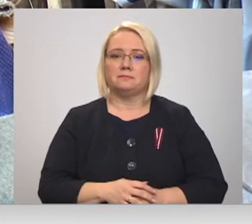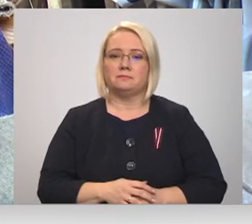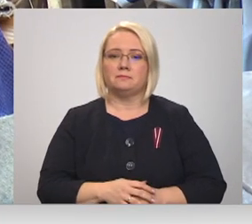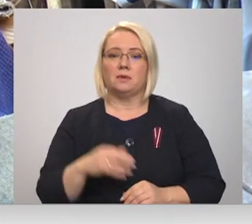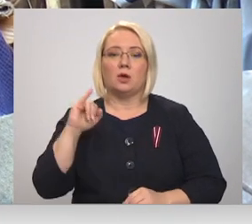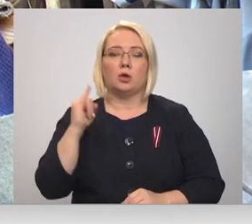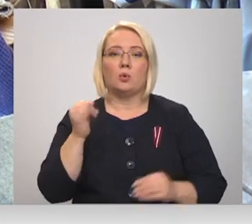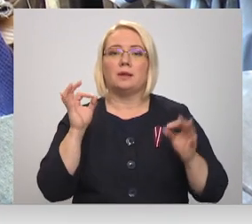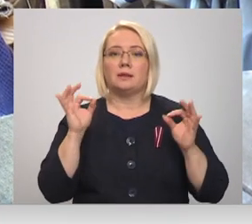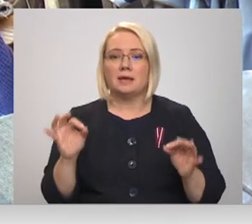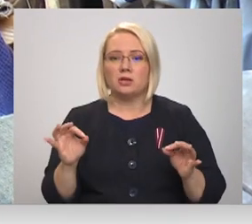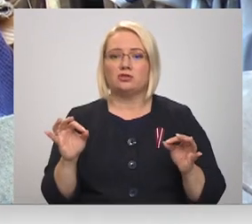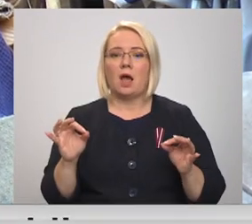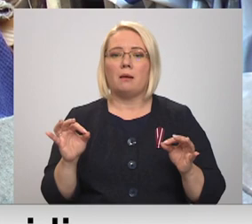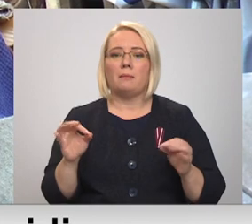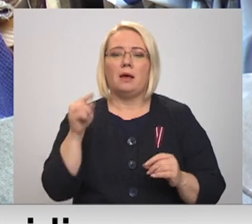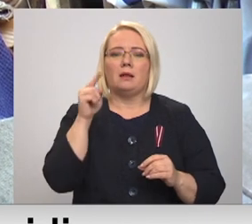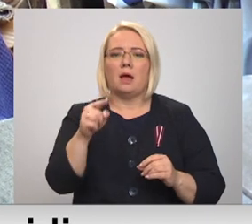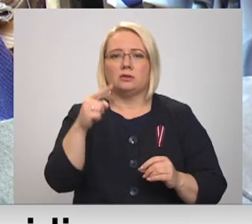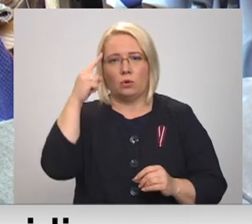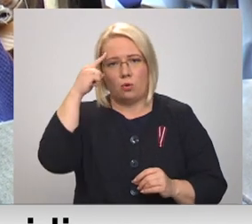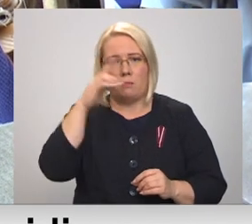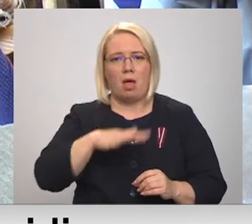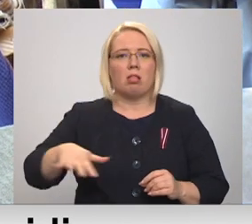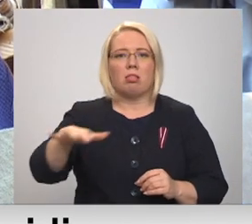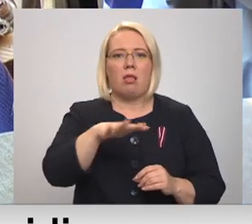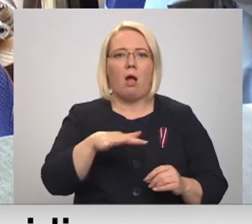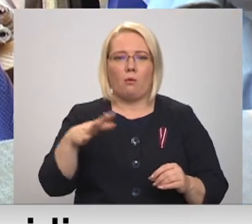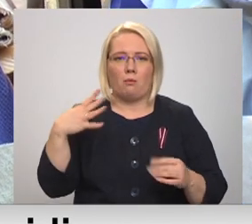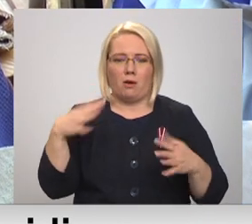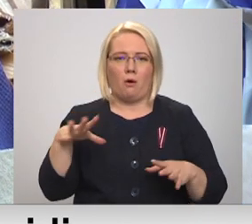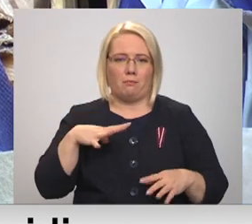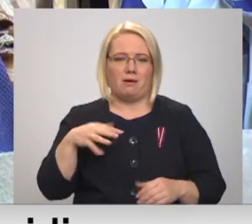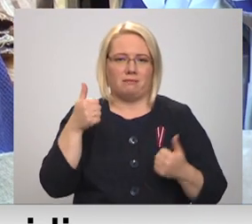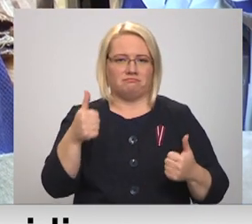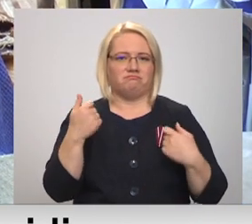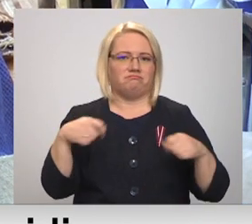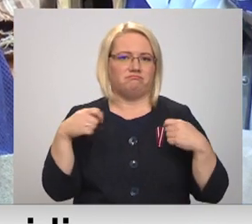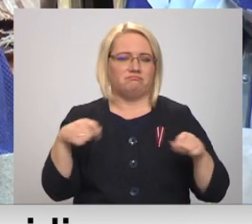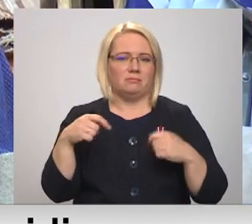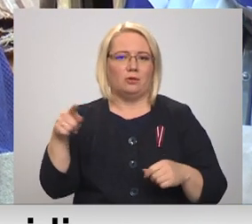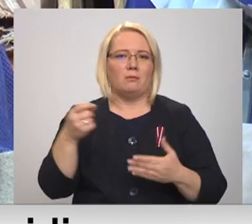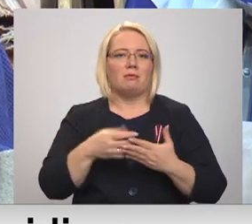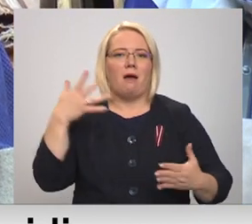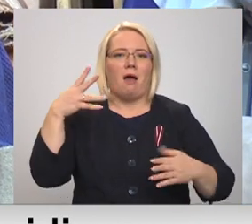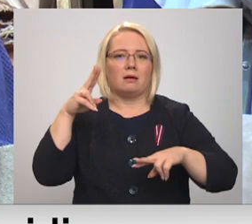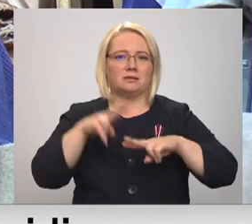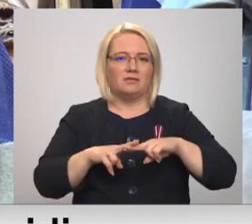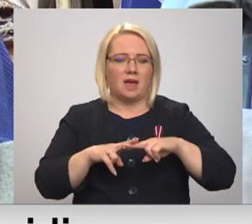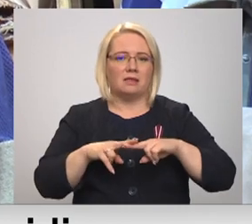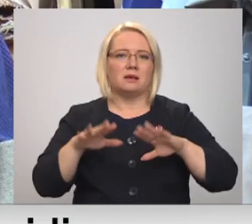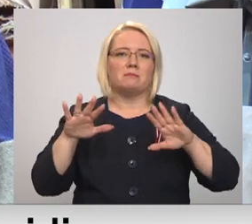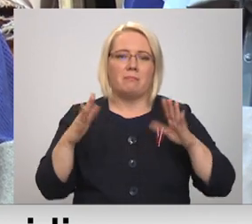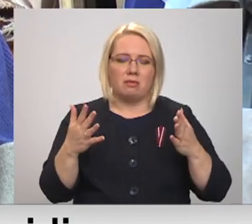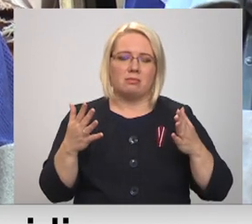Jo tiešām tas domlaukums vienko izteica. Labi, tur dārgas vietas un viss pārējais,